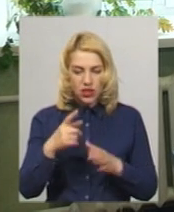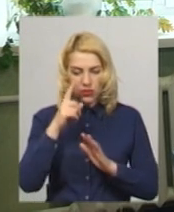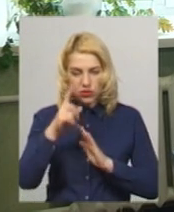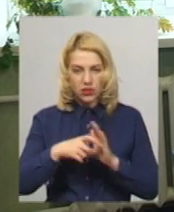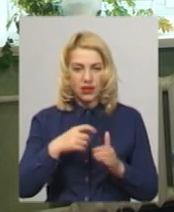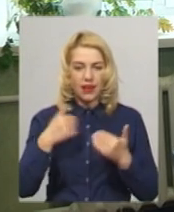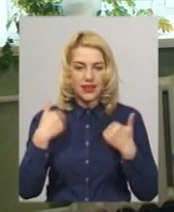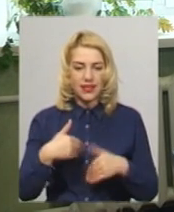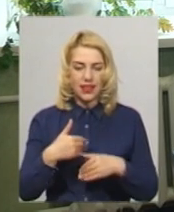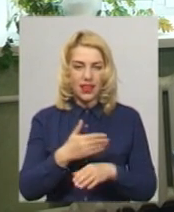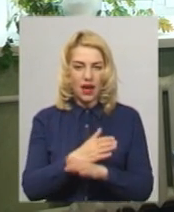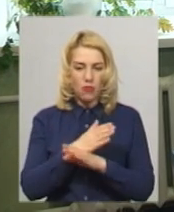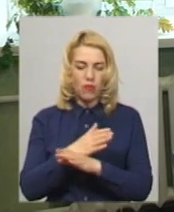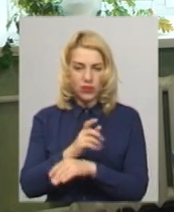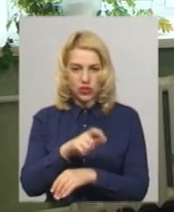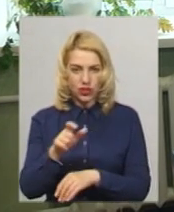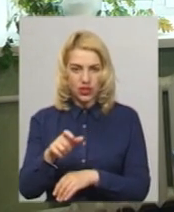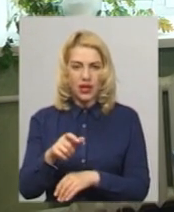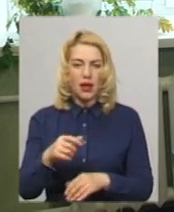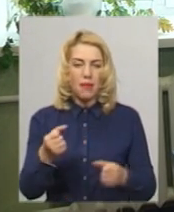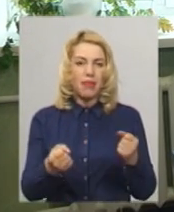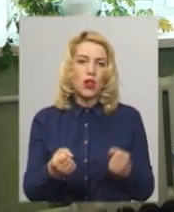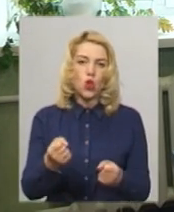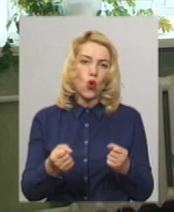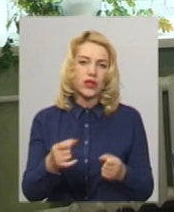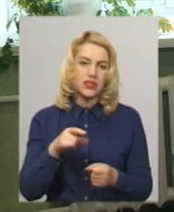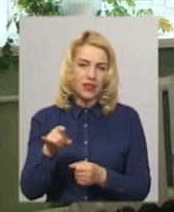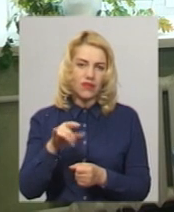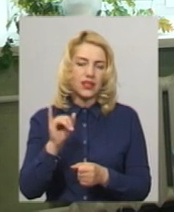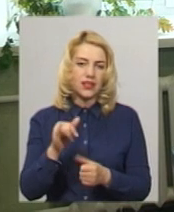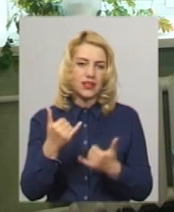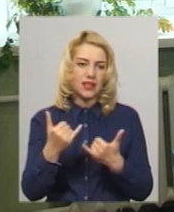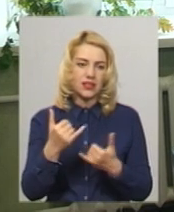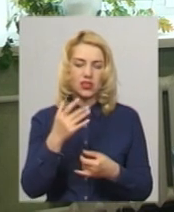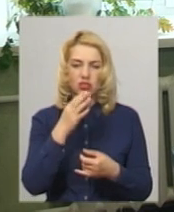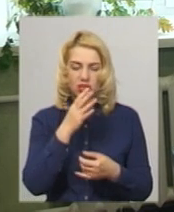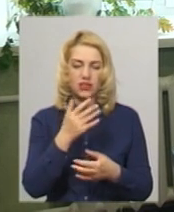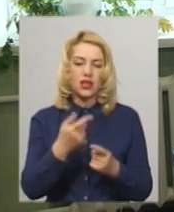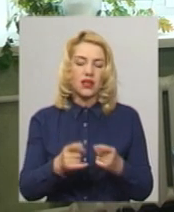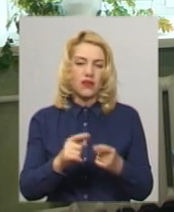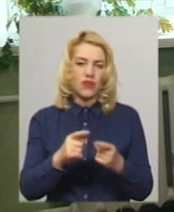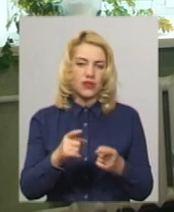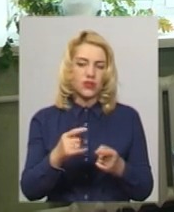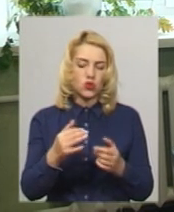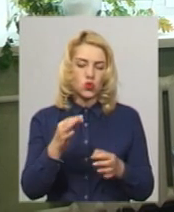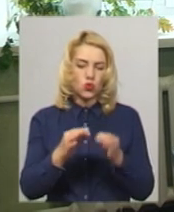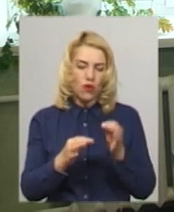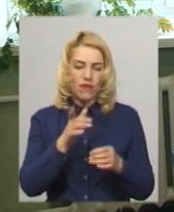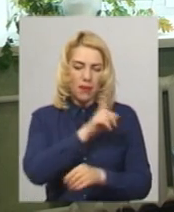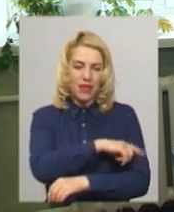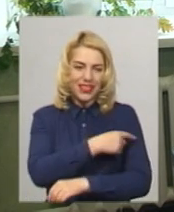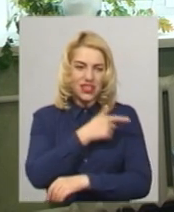пілотів. всі чотири пілоти в нас встановлені. На теперішній час проводяться їхні судово-медичні експертизи з метою встановлення вже